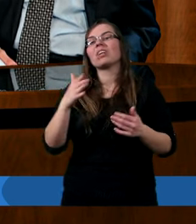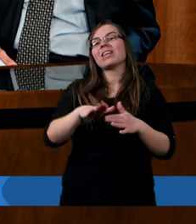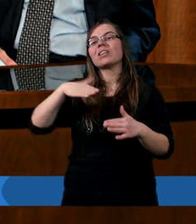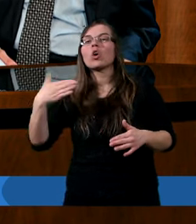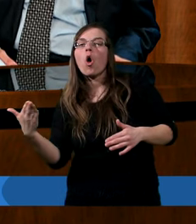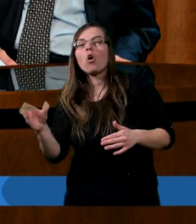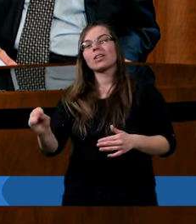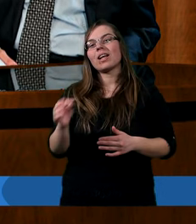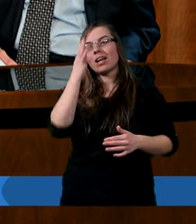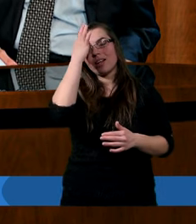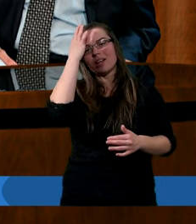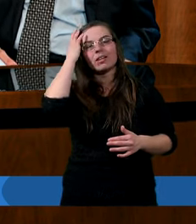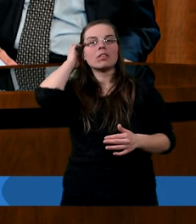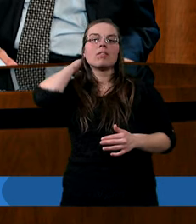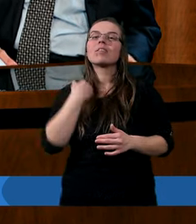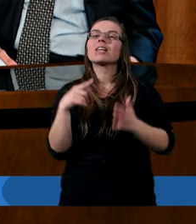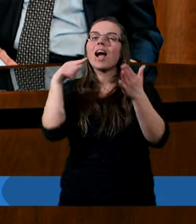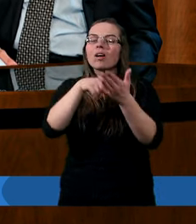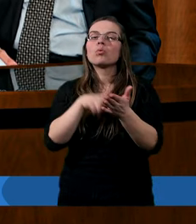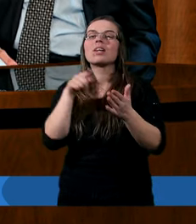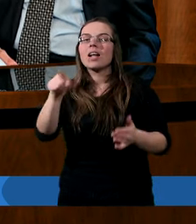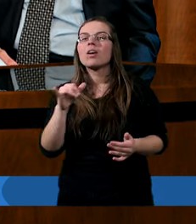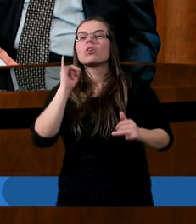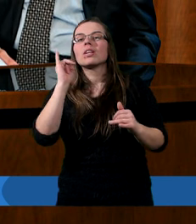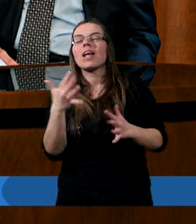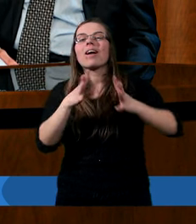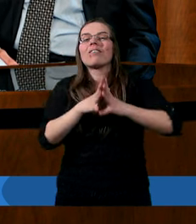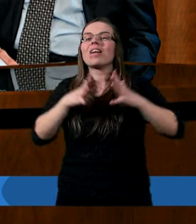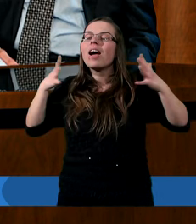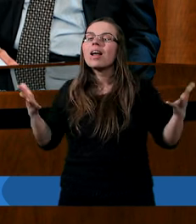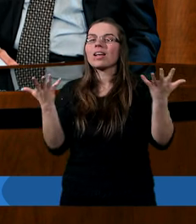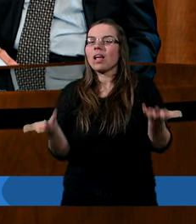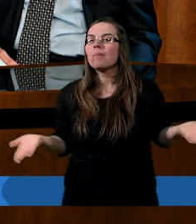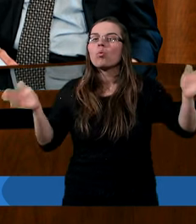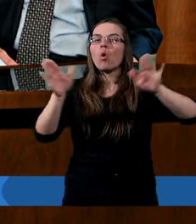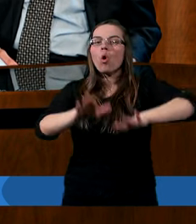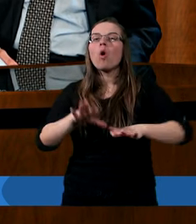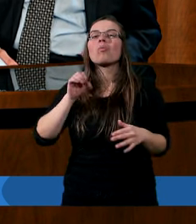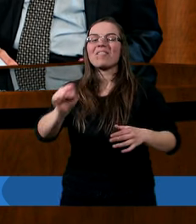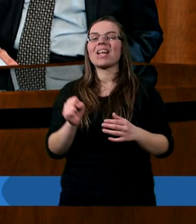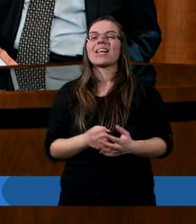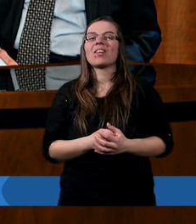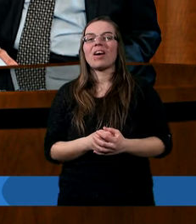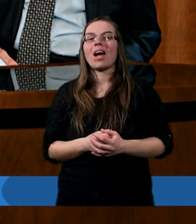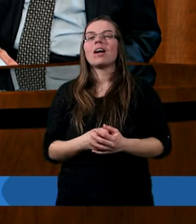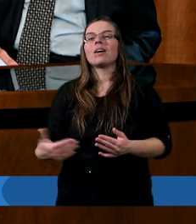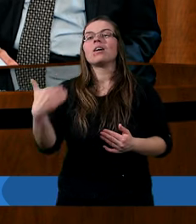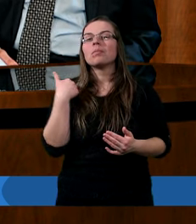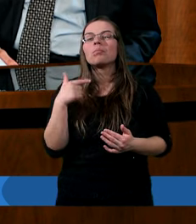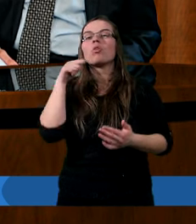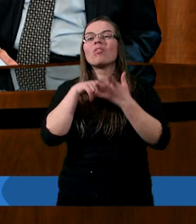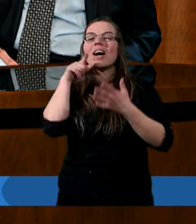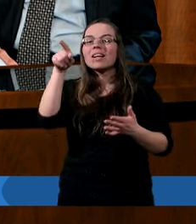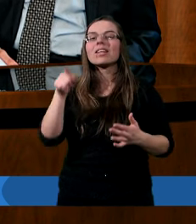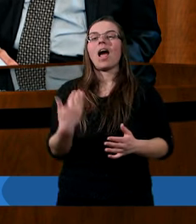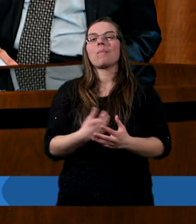stronie, wskazuje na to, jak wielkie błogosławieństwa dla nas